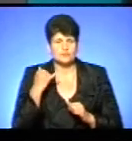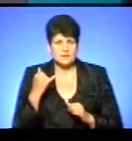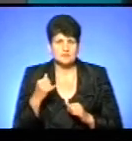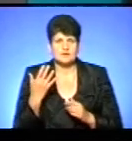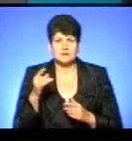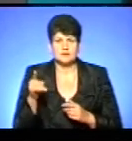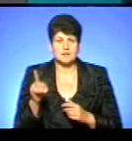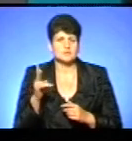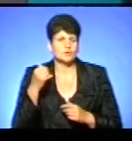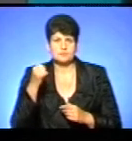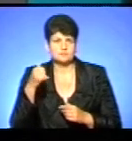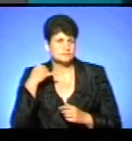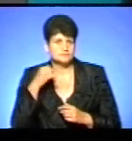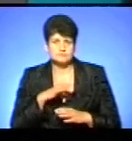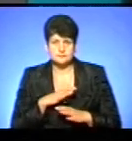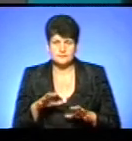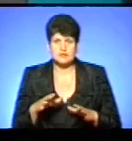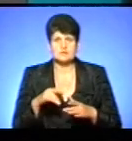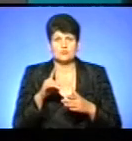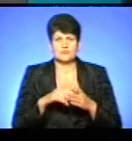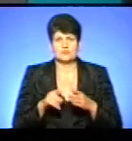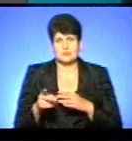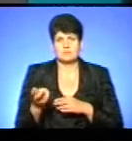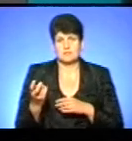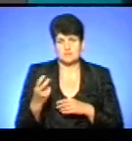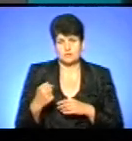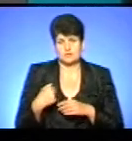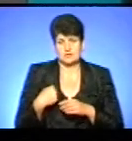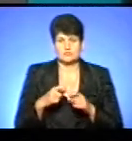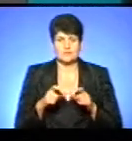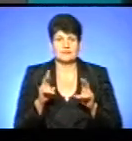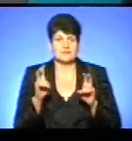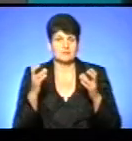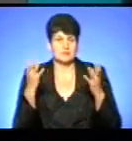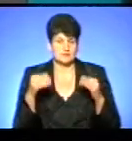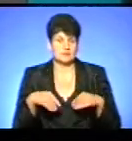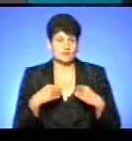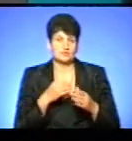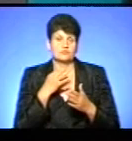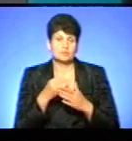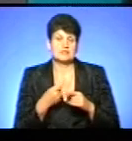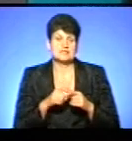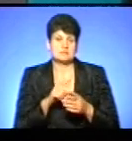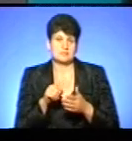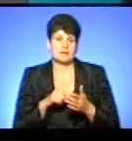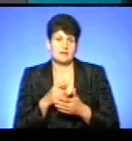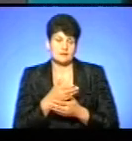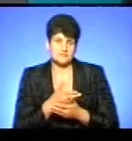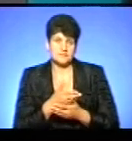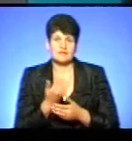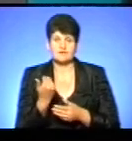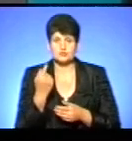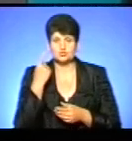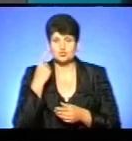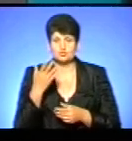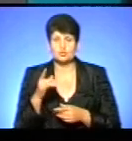однак там слуховку ніхто не брав. Сподіваємось, вони прийдуть до нас в студію програми «Тима дня» і дадуть відповіді на ці питання. На вашу